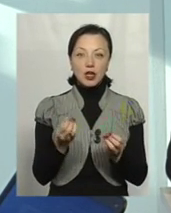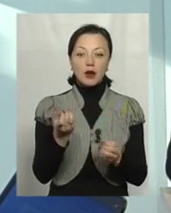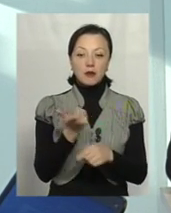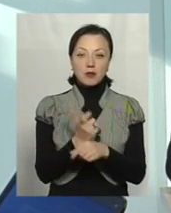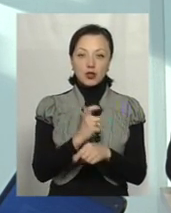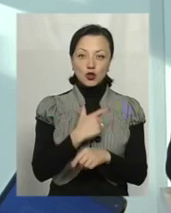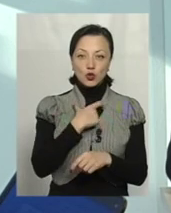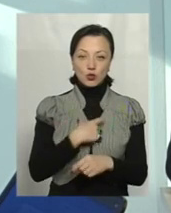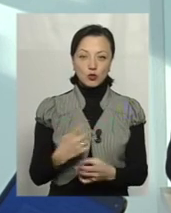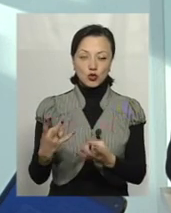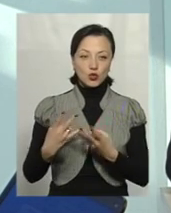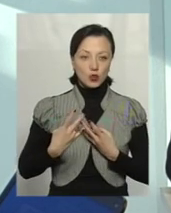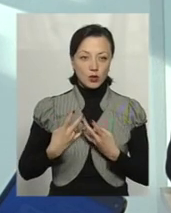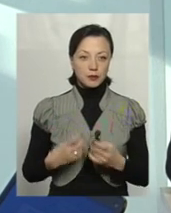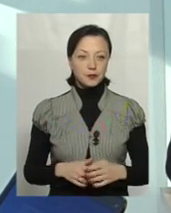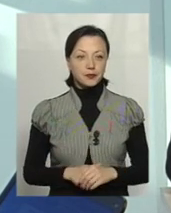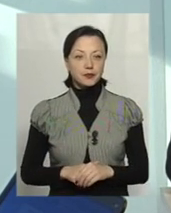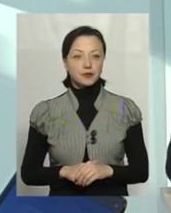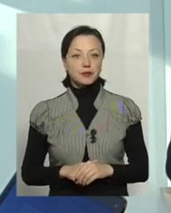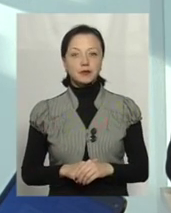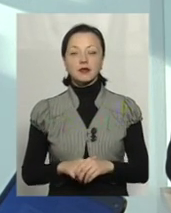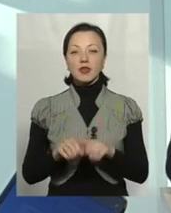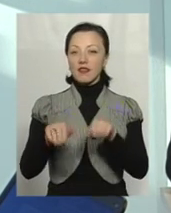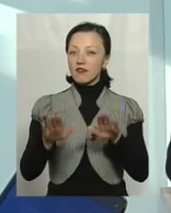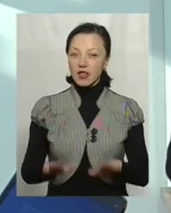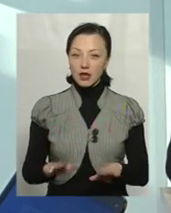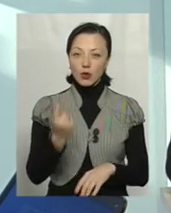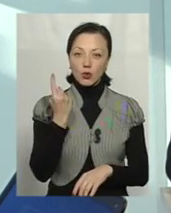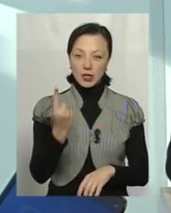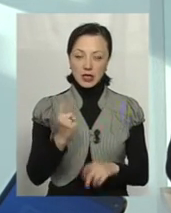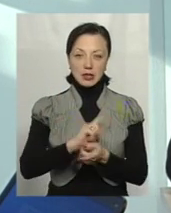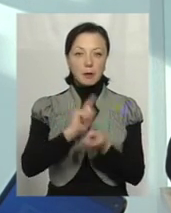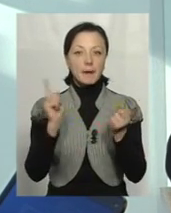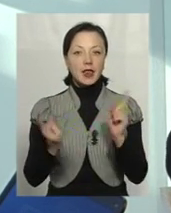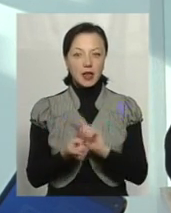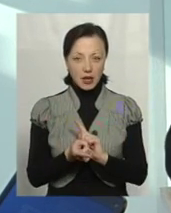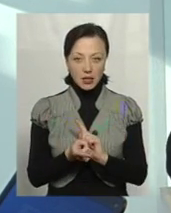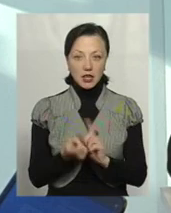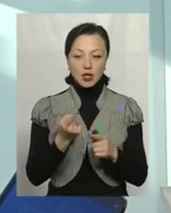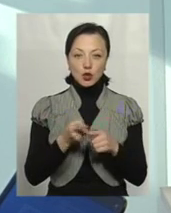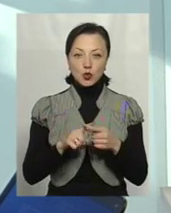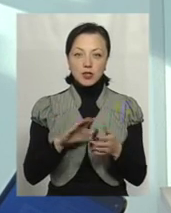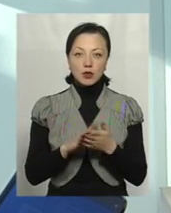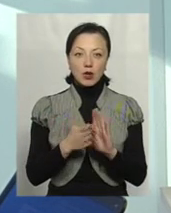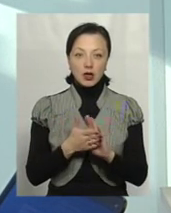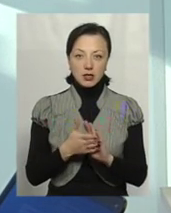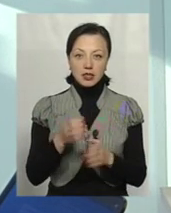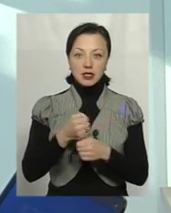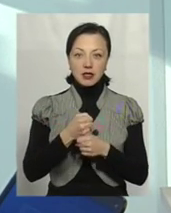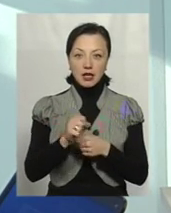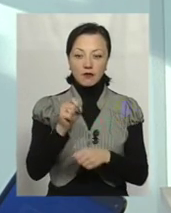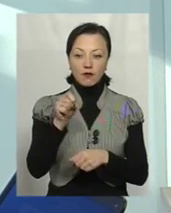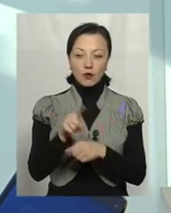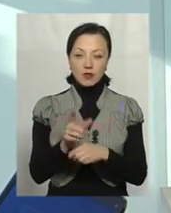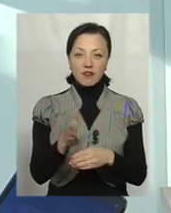собі це саме дно. Вихід тільки в одному – змінити цю ситуацію, заставити нашу функцію